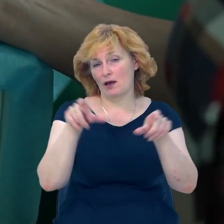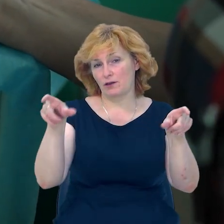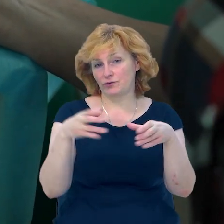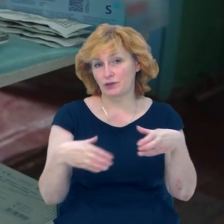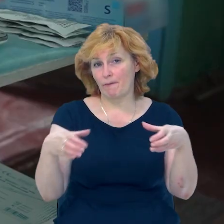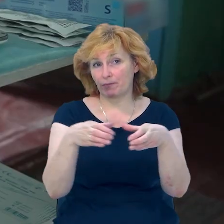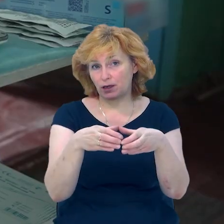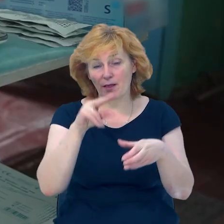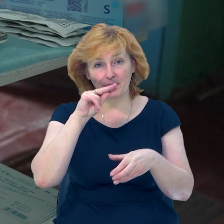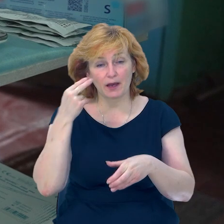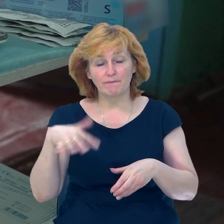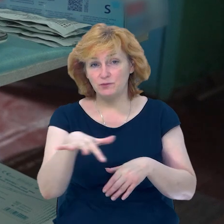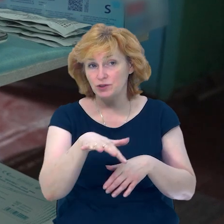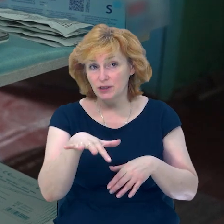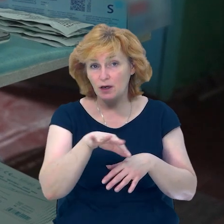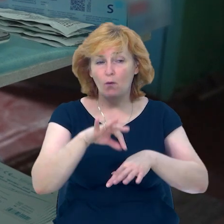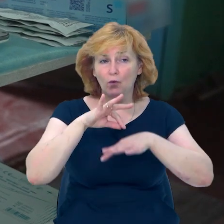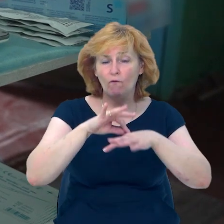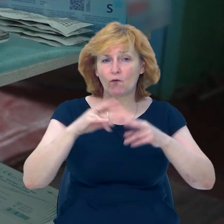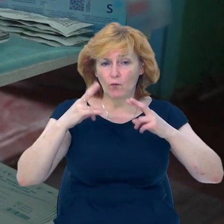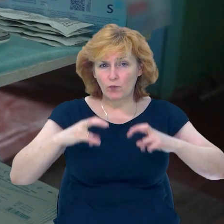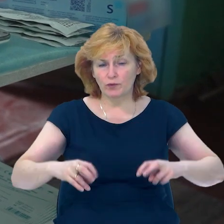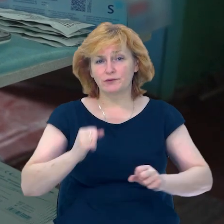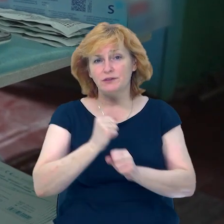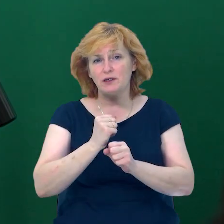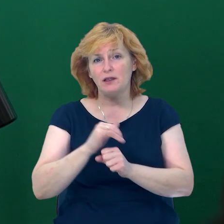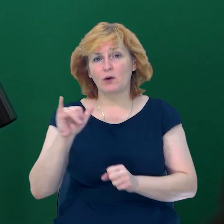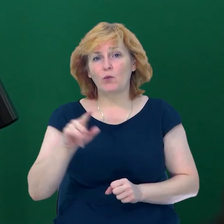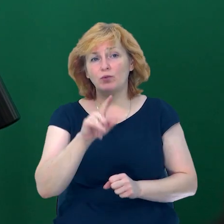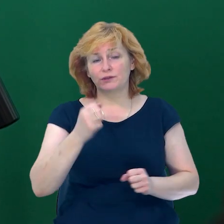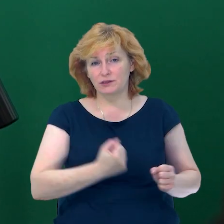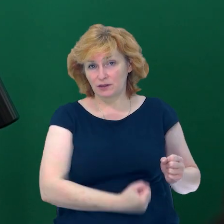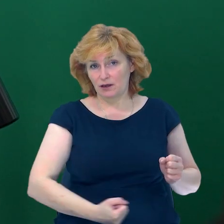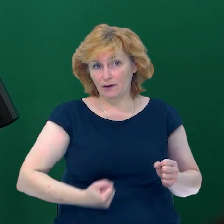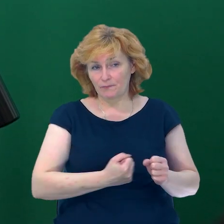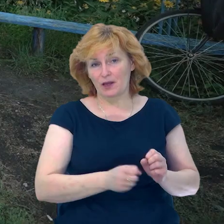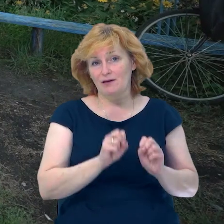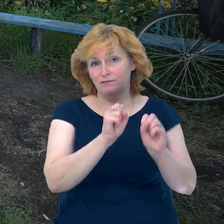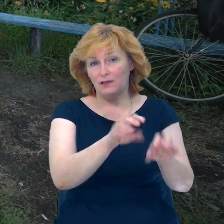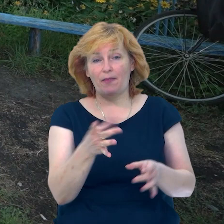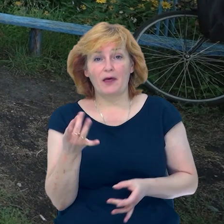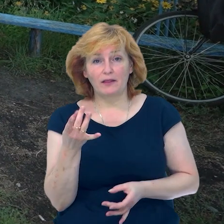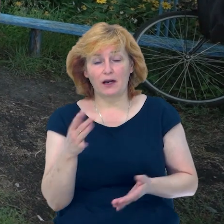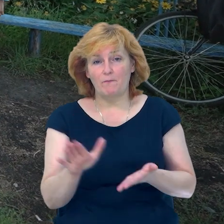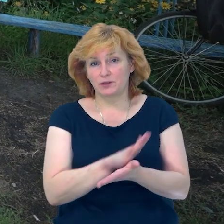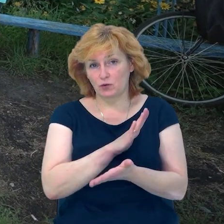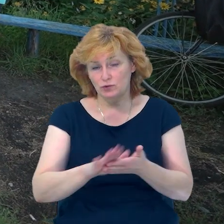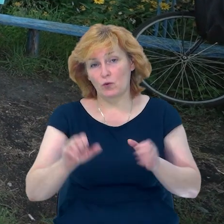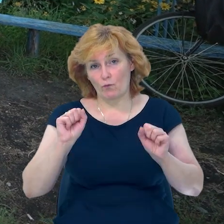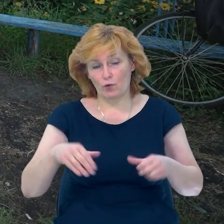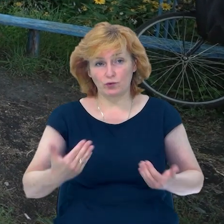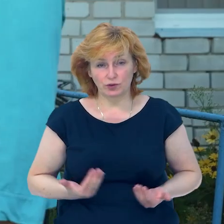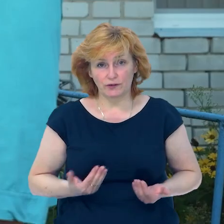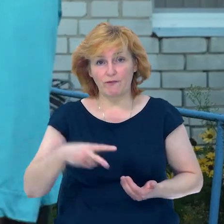Чернігівщині. Пройти огляд гінеколога, провести ультразвукове дослідження і здати аналізи безкоштовно. Цього разу можуть жительки